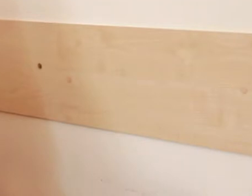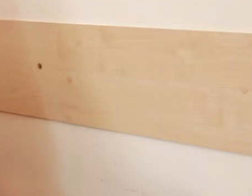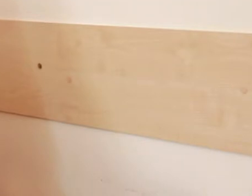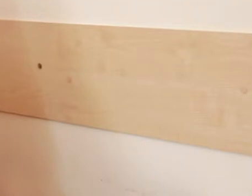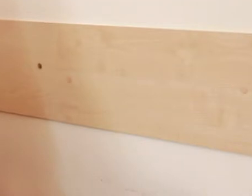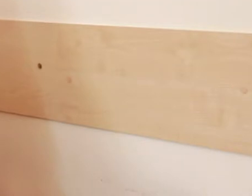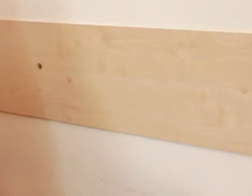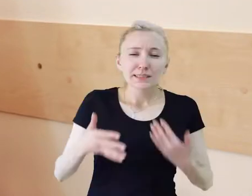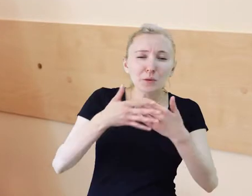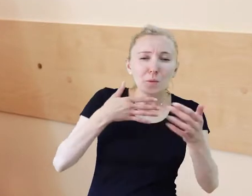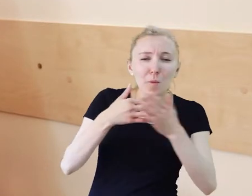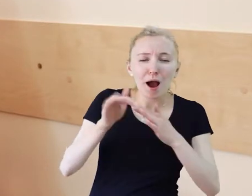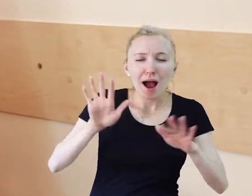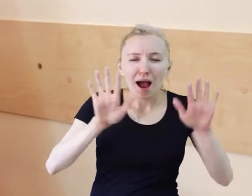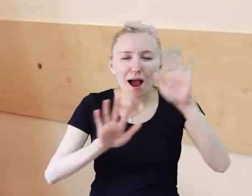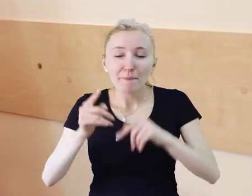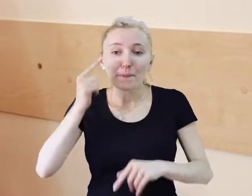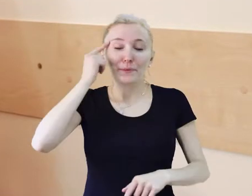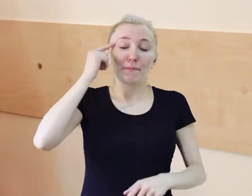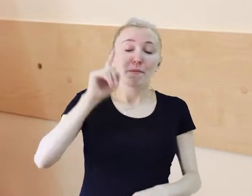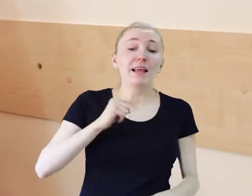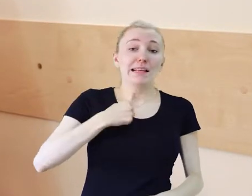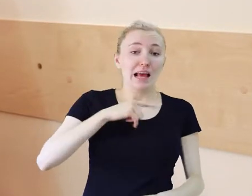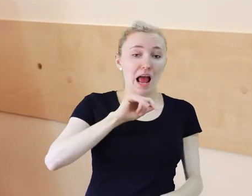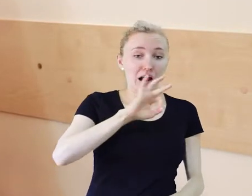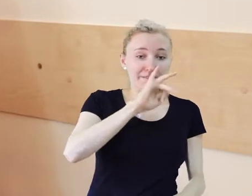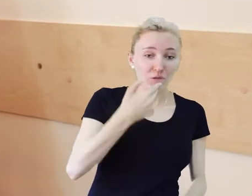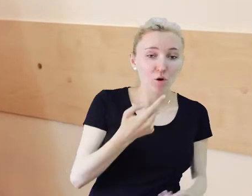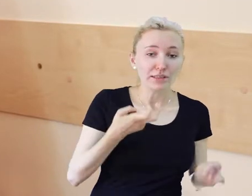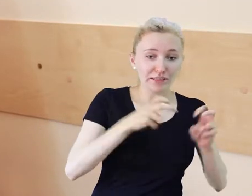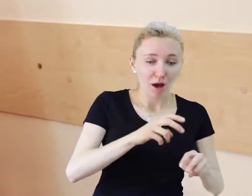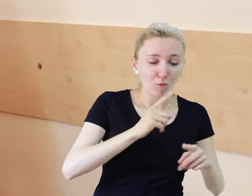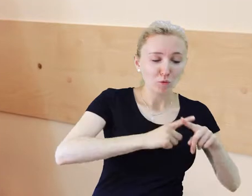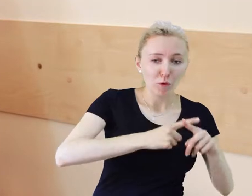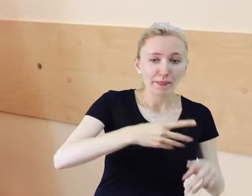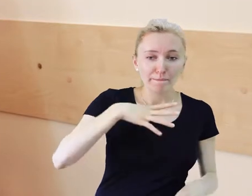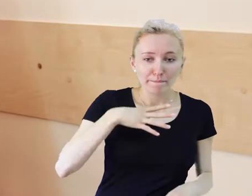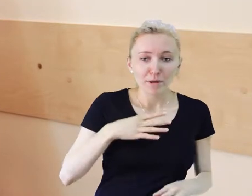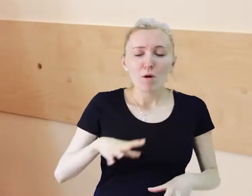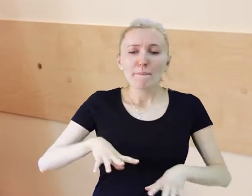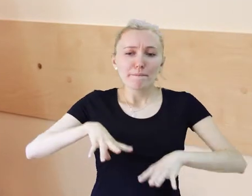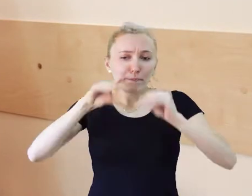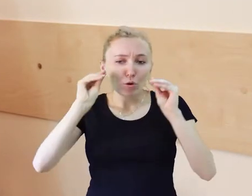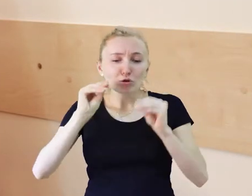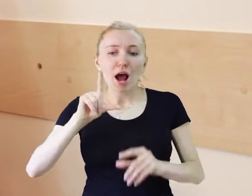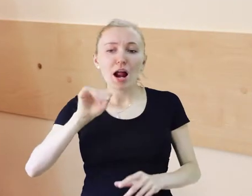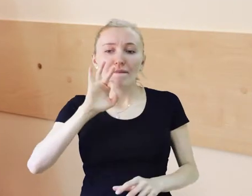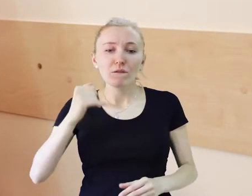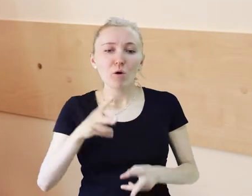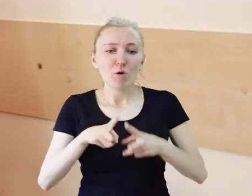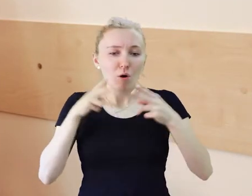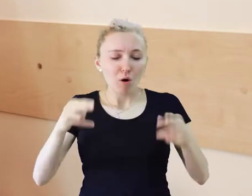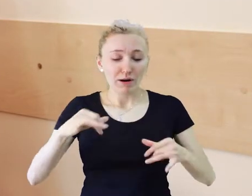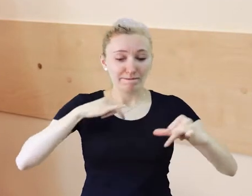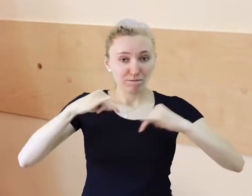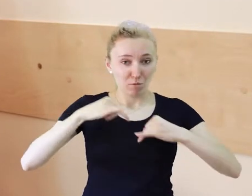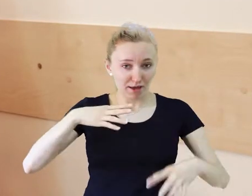Przypominam sobie. Byłem człowiekiem,